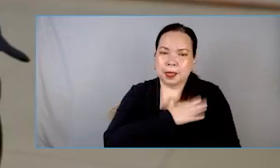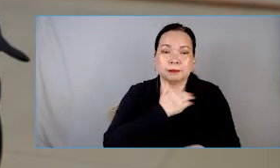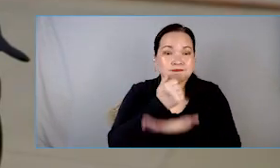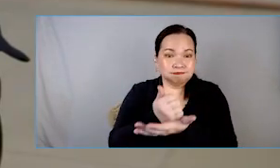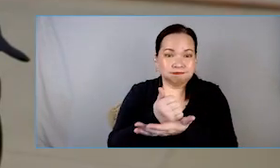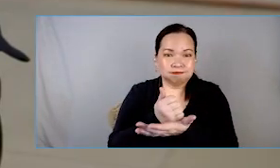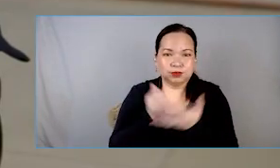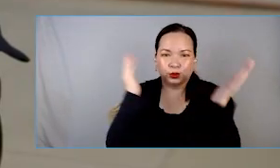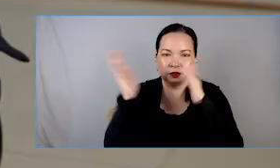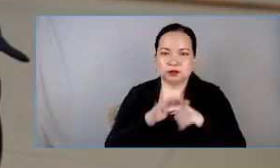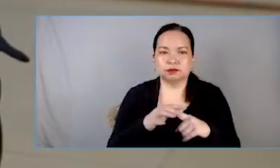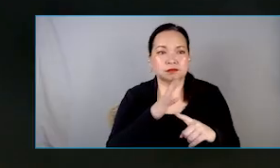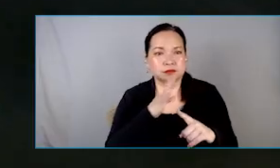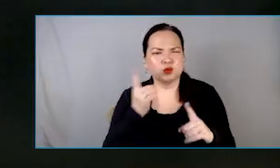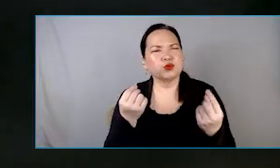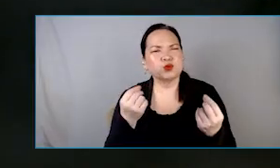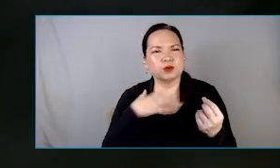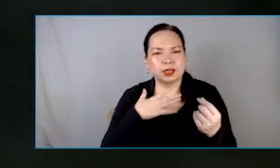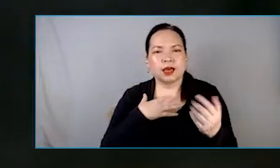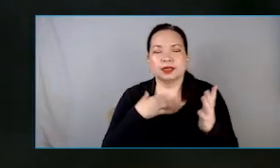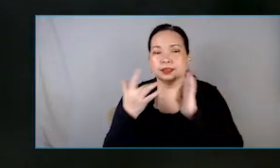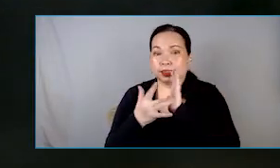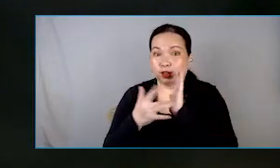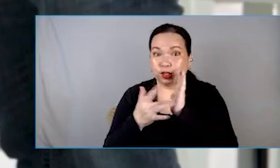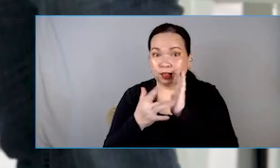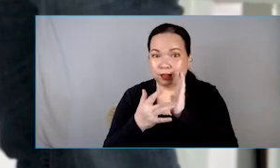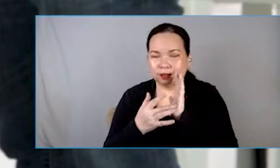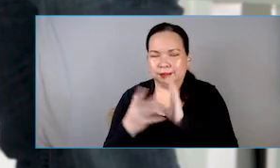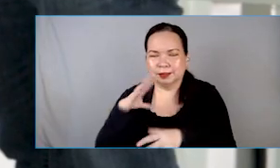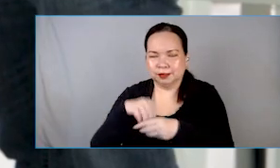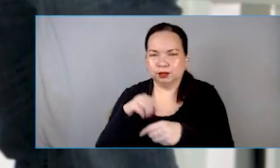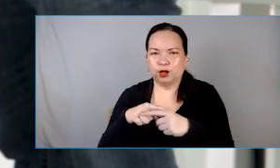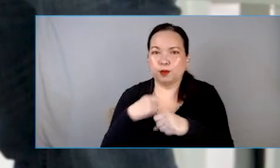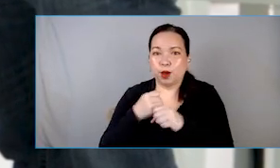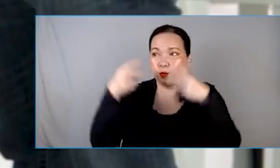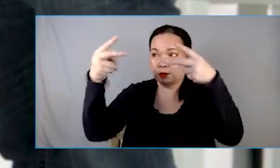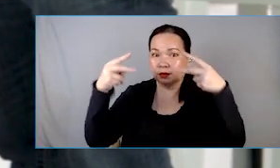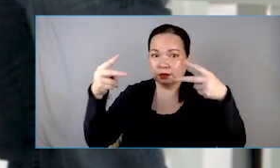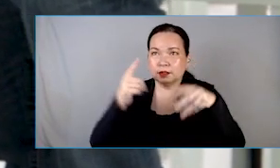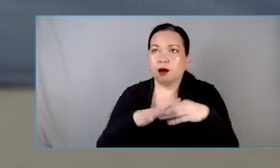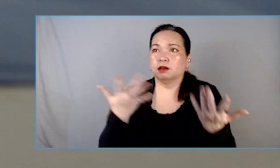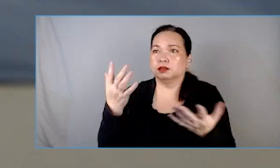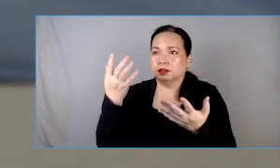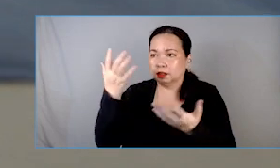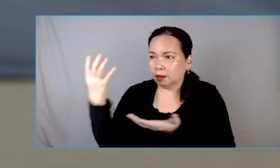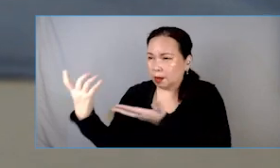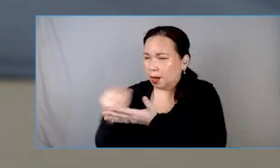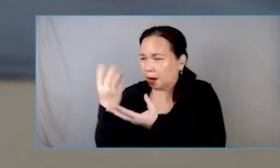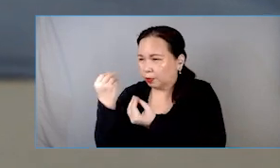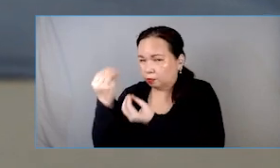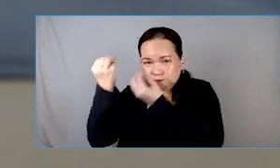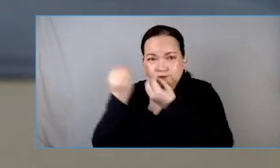is yung technical part, is like creating website, kung paano ba namin i-deliver yung information sa farmer. The Local